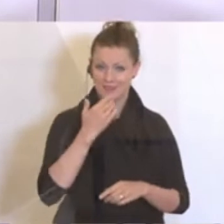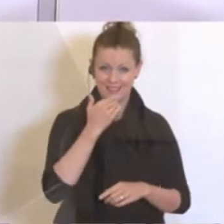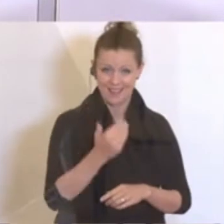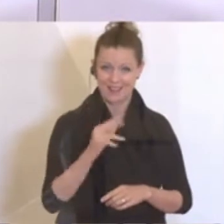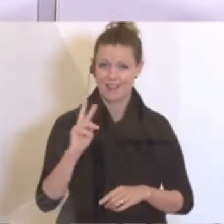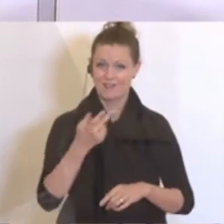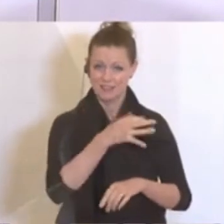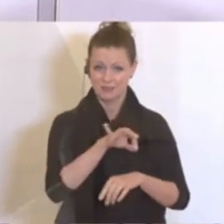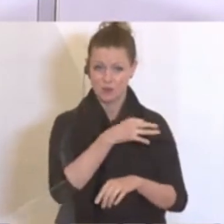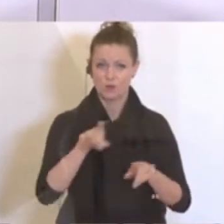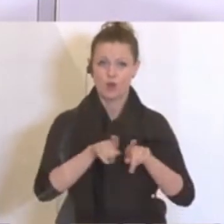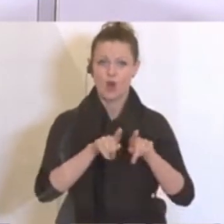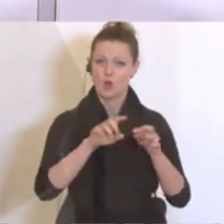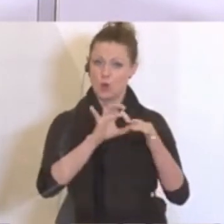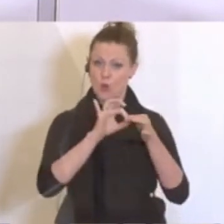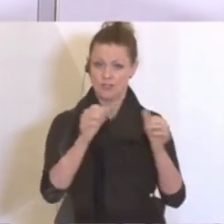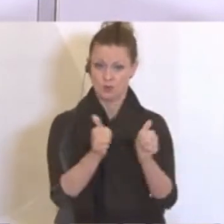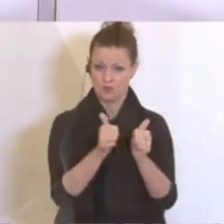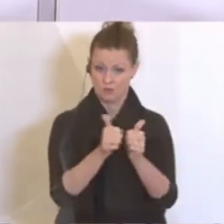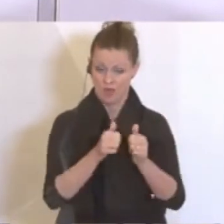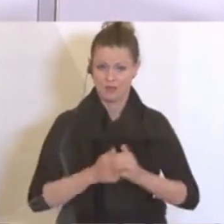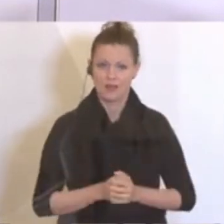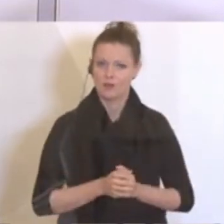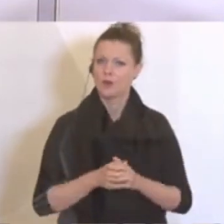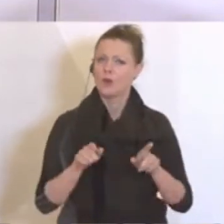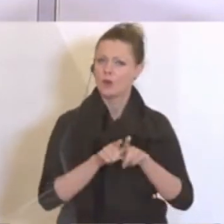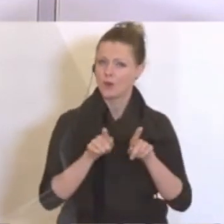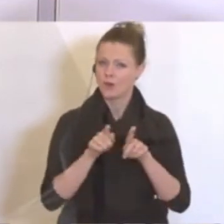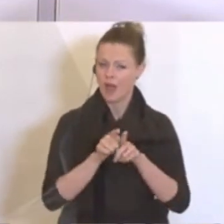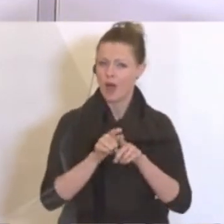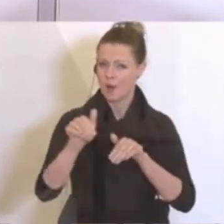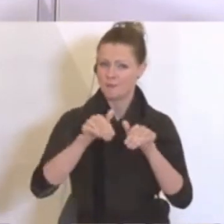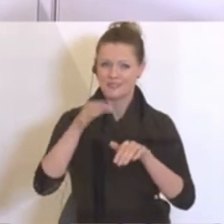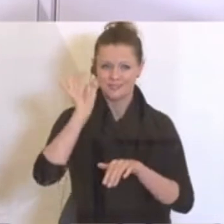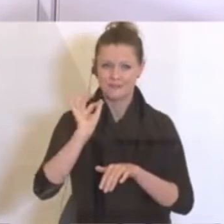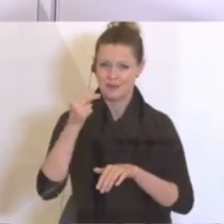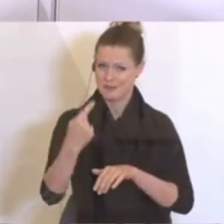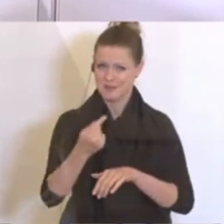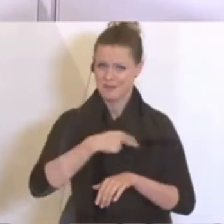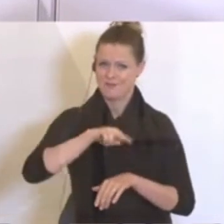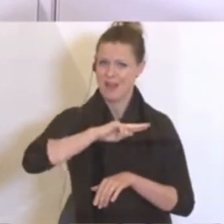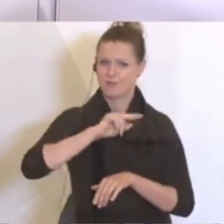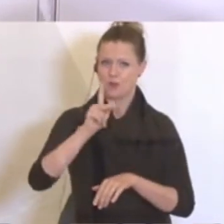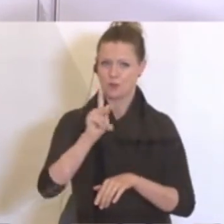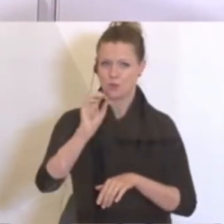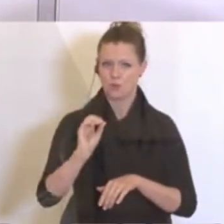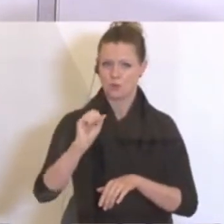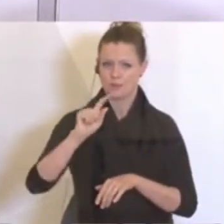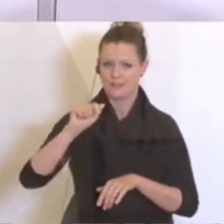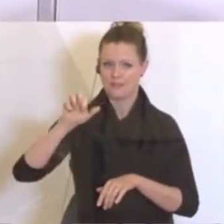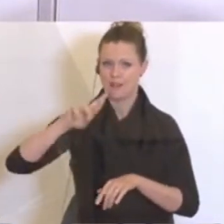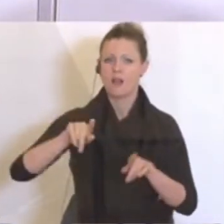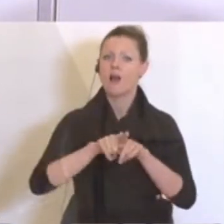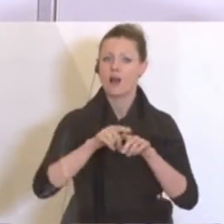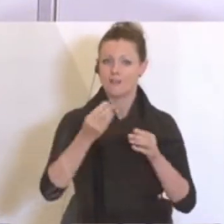Vizekanzler und Koalitionspartner, aber natürlich auch der zuständigen Ministerin Elisabeth Köstinger, dem Finanzminister Gernot